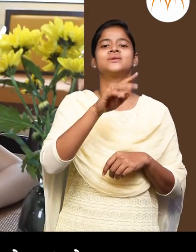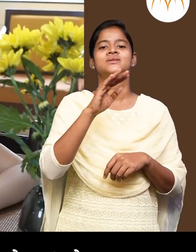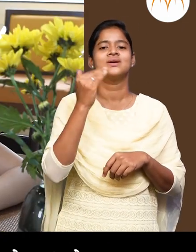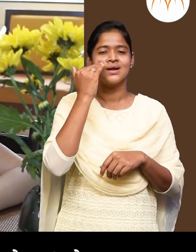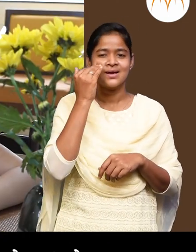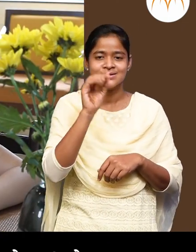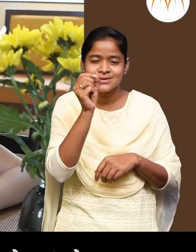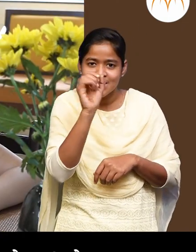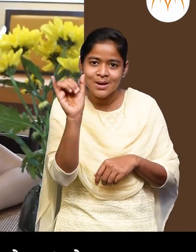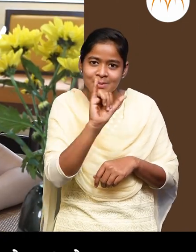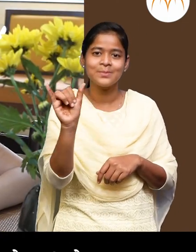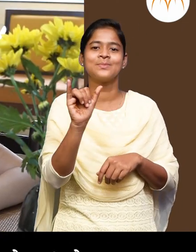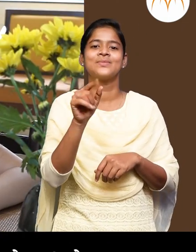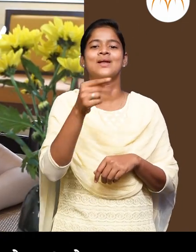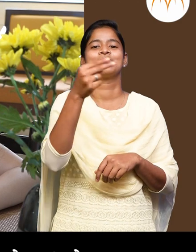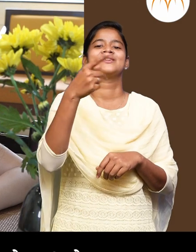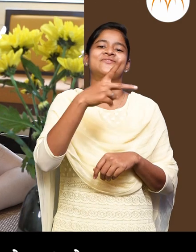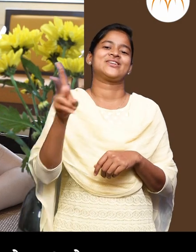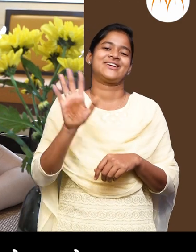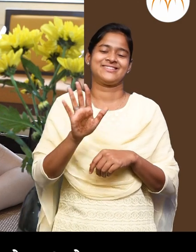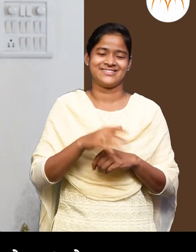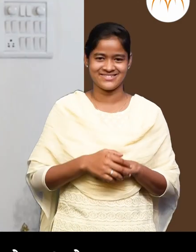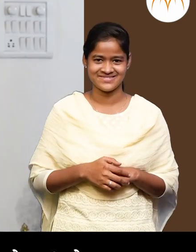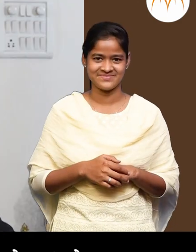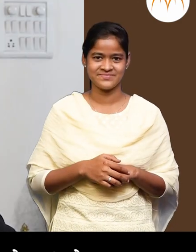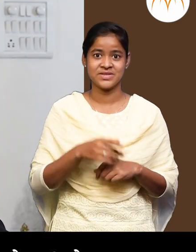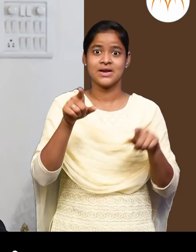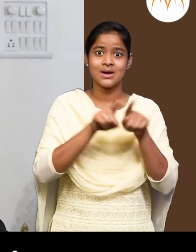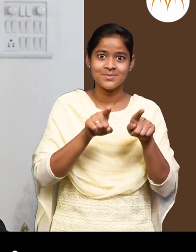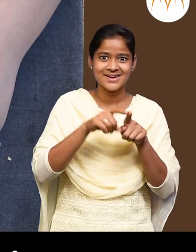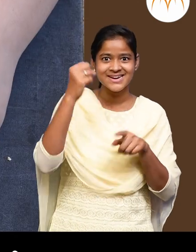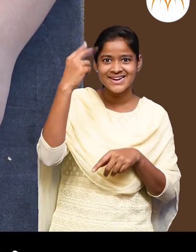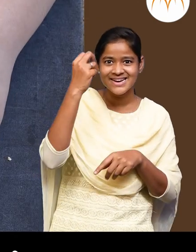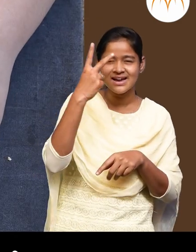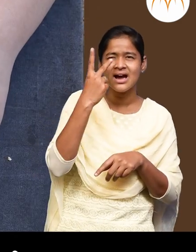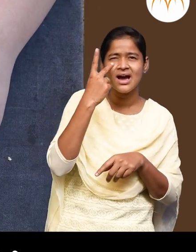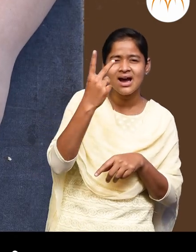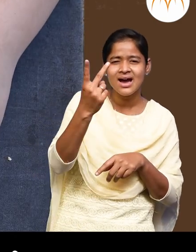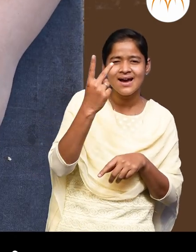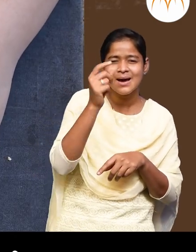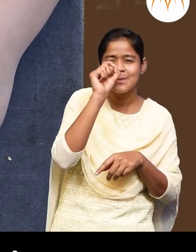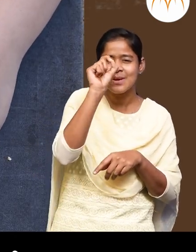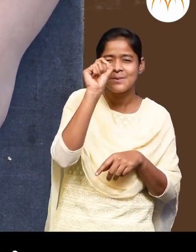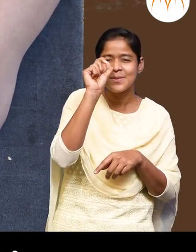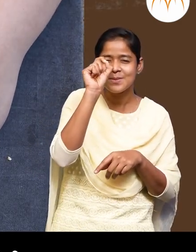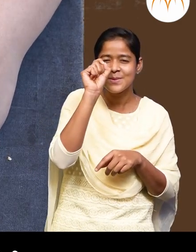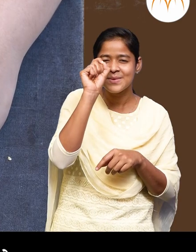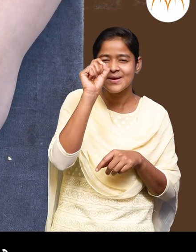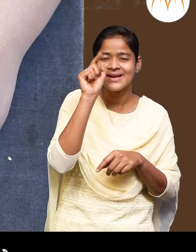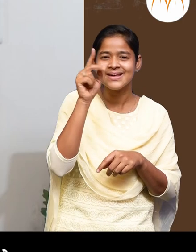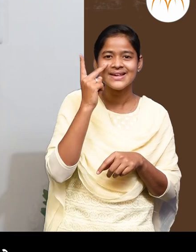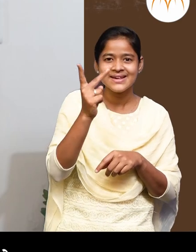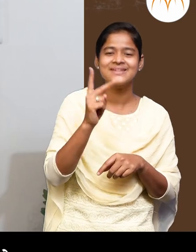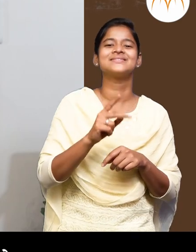आपण आणि चांदड़ी पन बिंदू सार्खेच दिस्ते ना? हो हे बर आमा बिंदू सार्ख्या दिश्नाराना खूब गोश्टी अस्तात